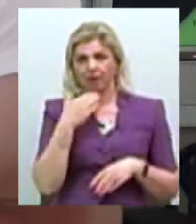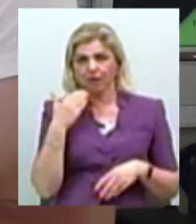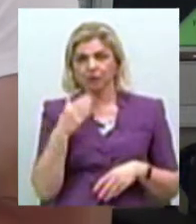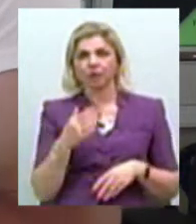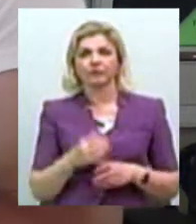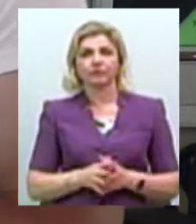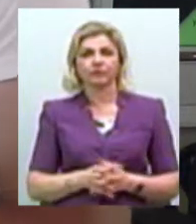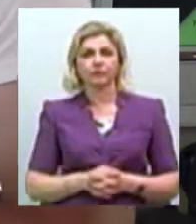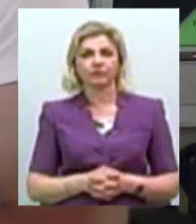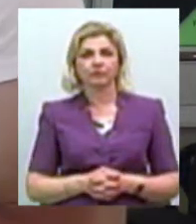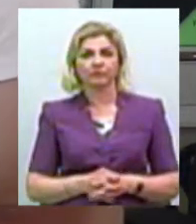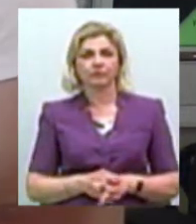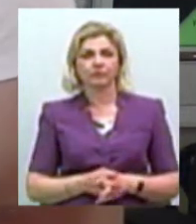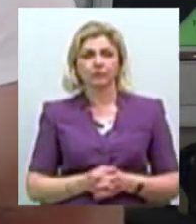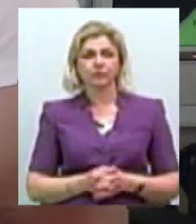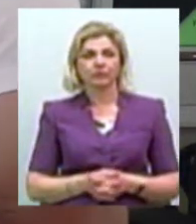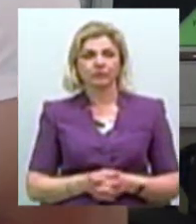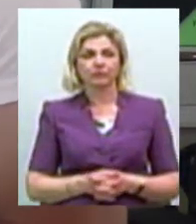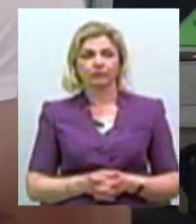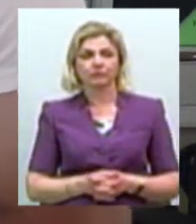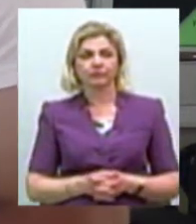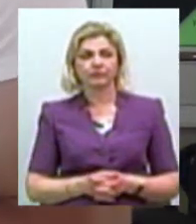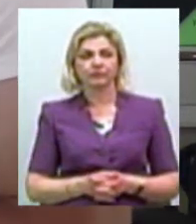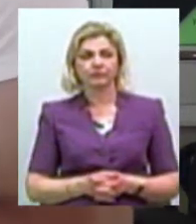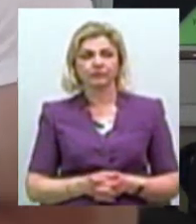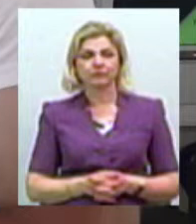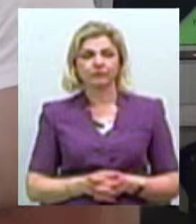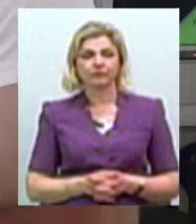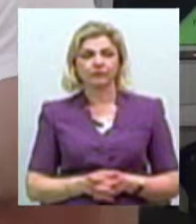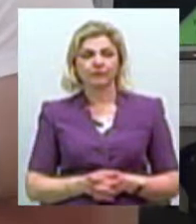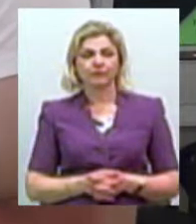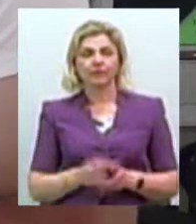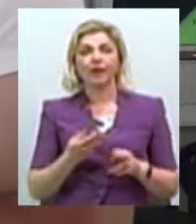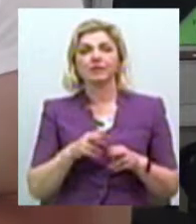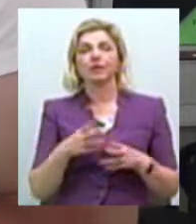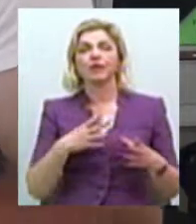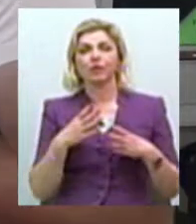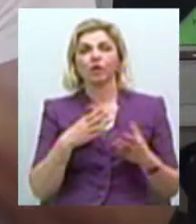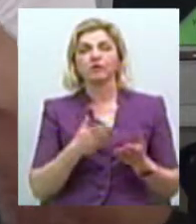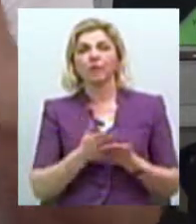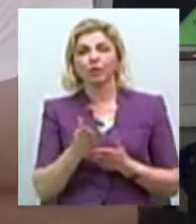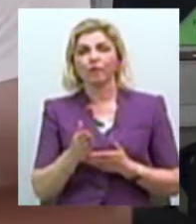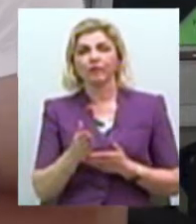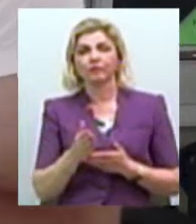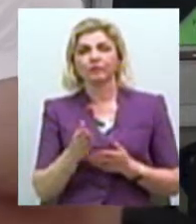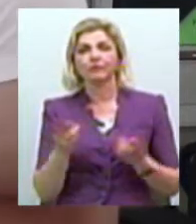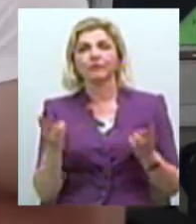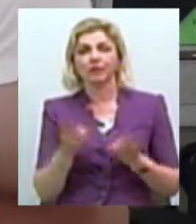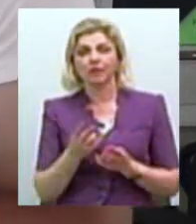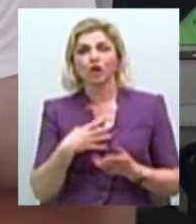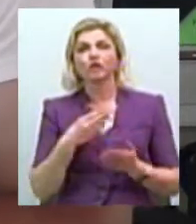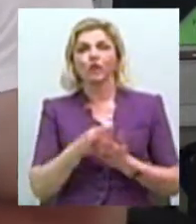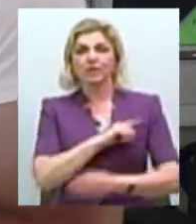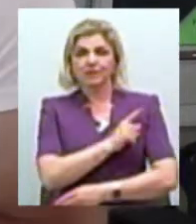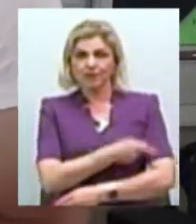почав працювати в тактико-оперативній роті. Адже робота спрямована, потрібно прилагати свою силу